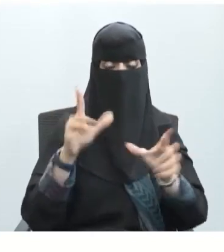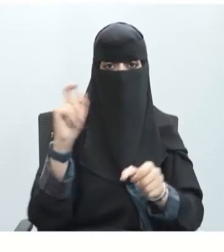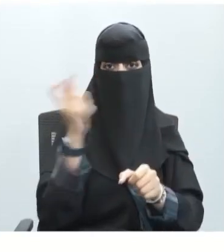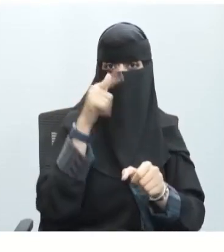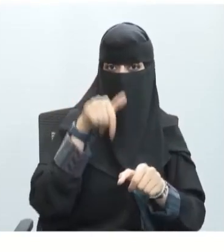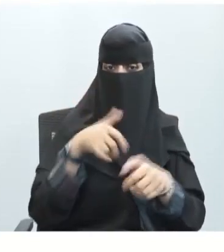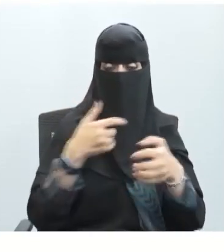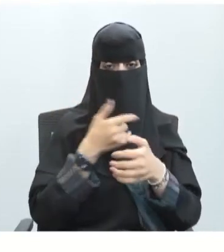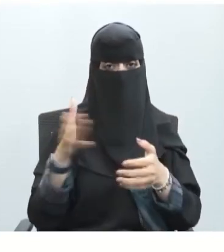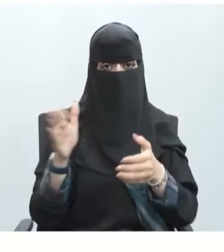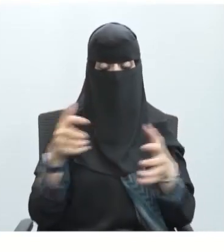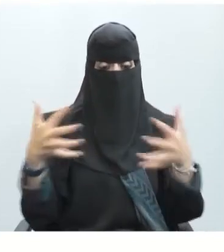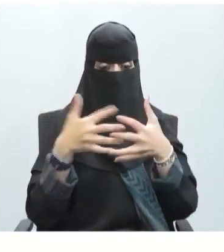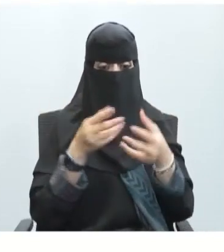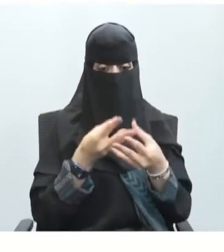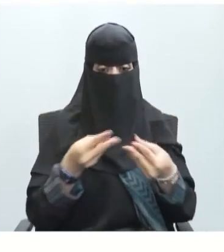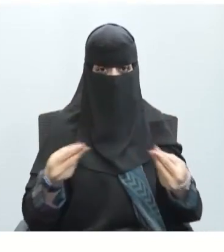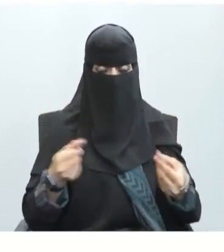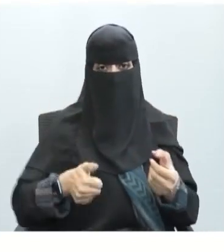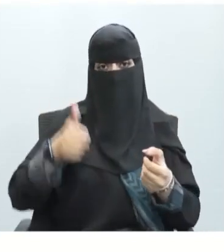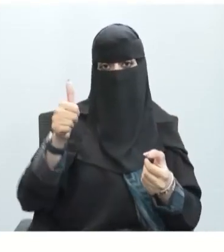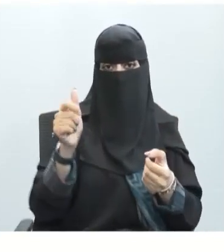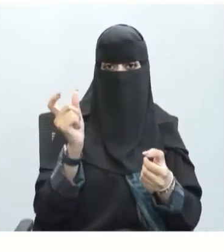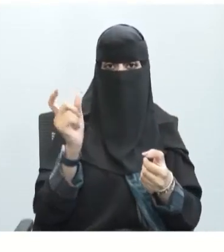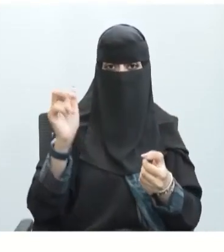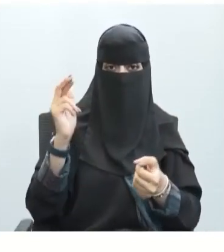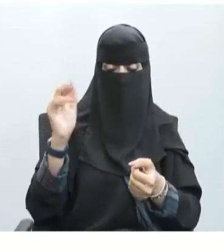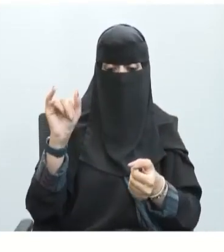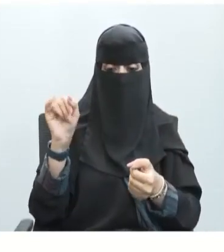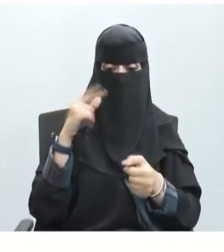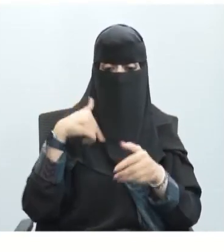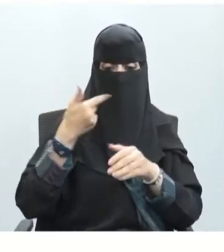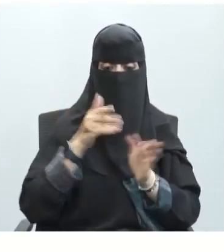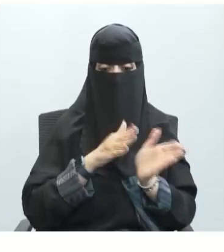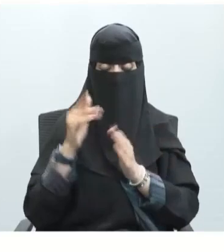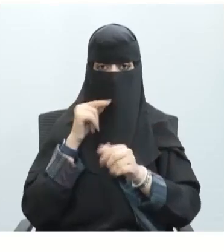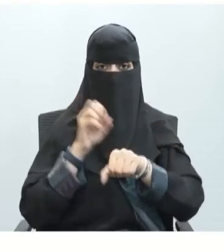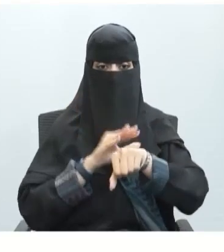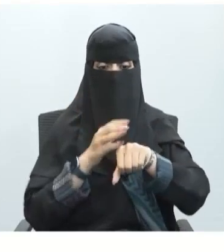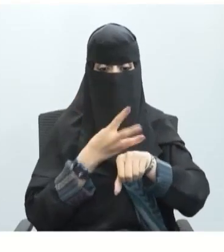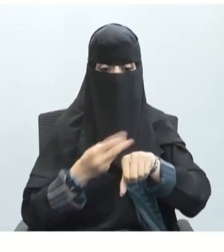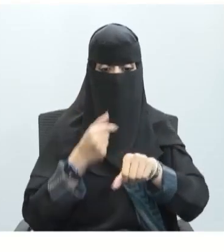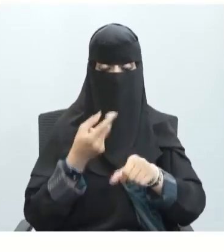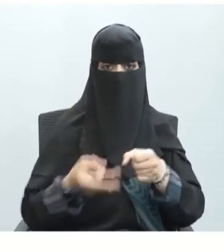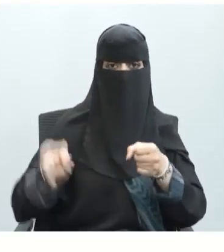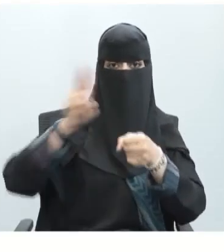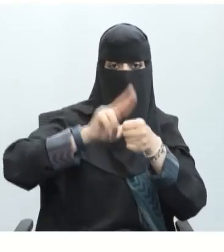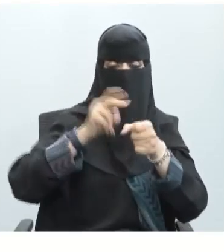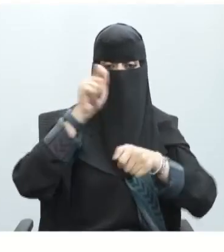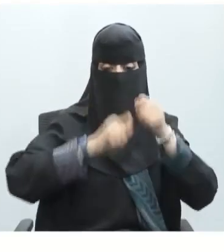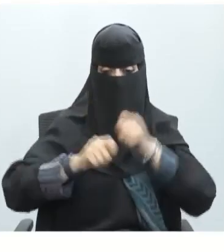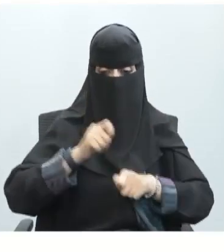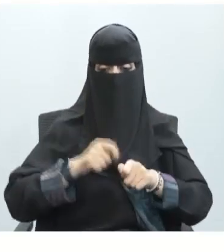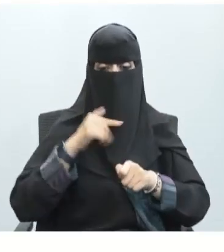سريعا بعيدا عن تشابك أو يحللها انزيم وبعض النواقل العصبية المتحللة يعاد تدويرها